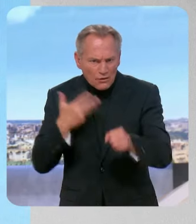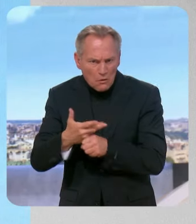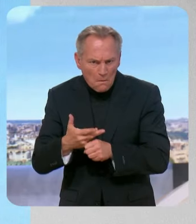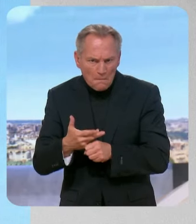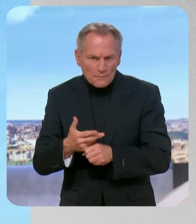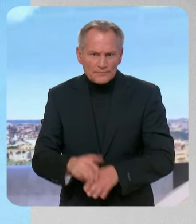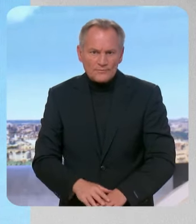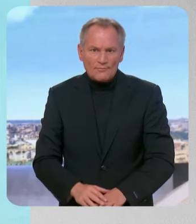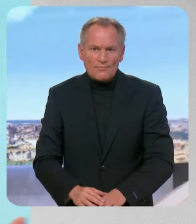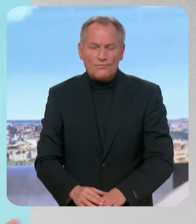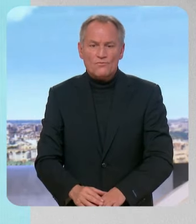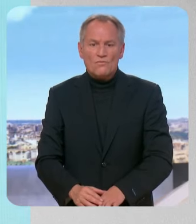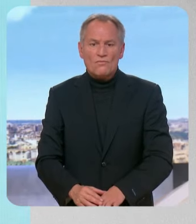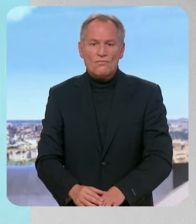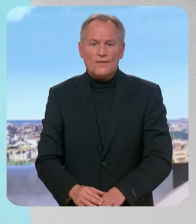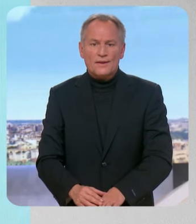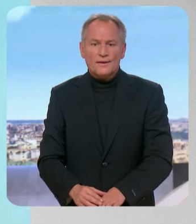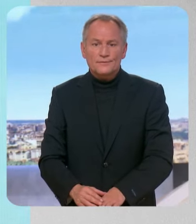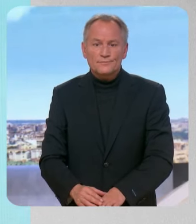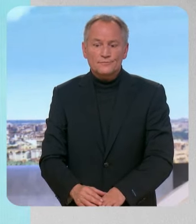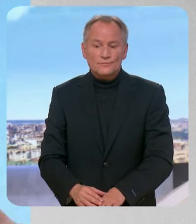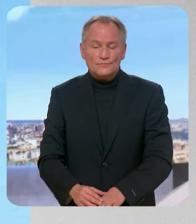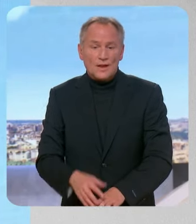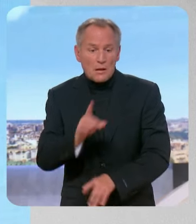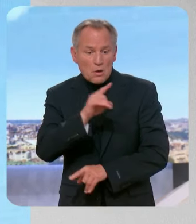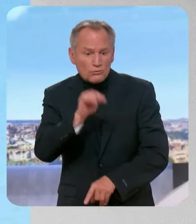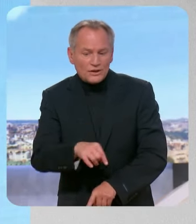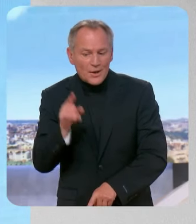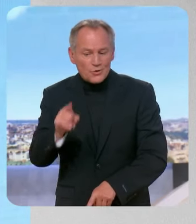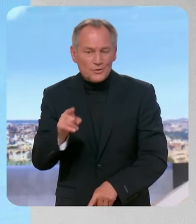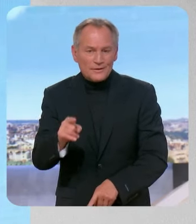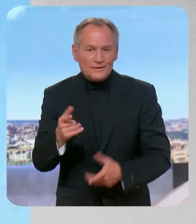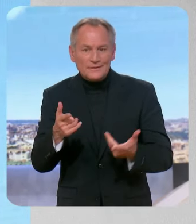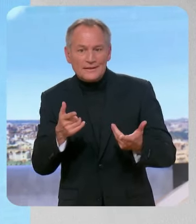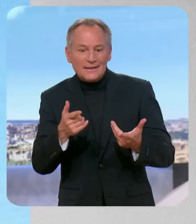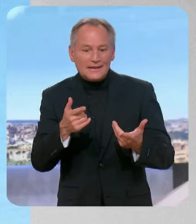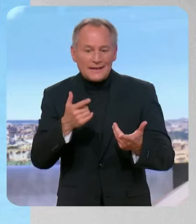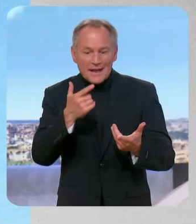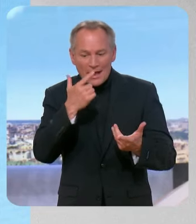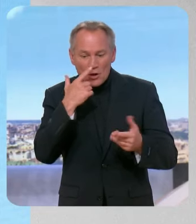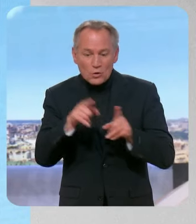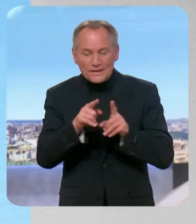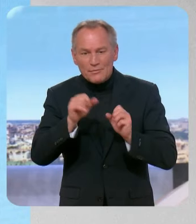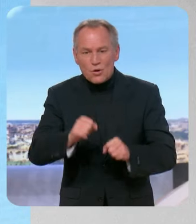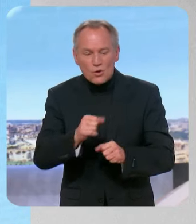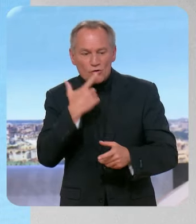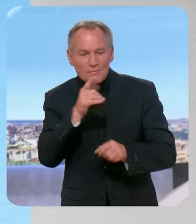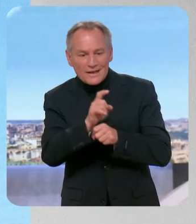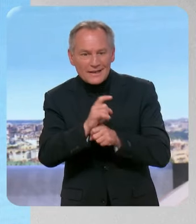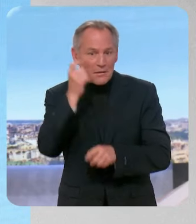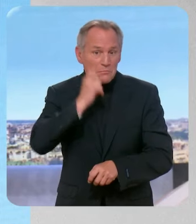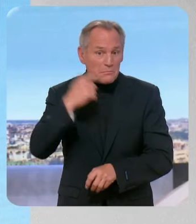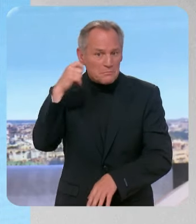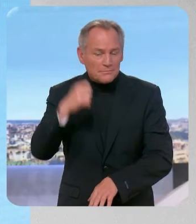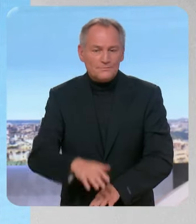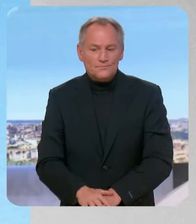considérations nationales, c'est Frédéric Dhabi qui l rappelé tout à'heure. C'est façon de dire aussi ce qu'on pense d'Emmanuel Macron en ce scrutin. C'est ce qui arrangerait Jordan